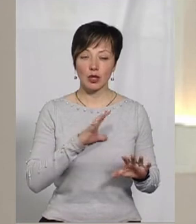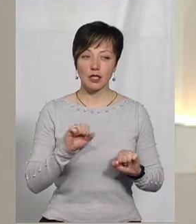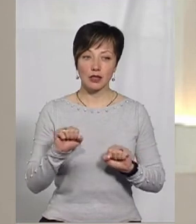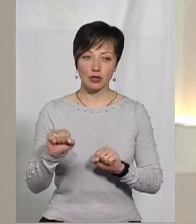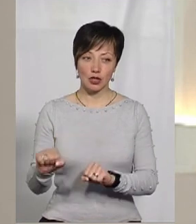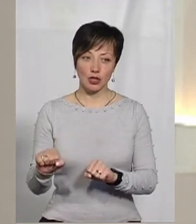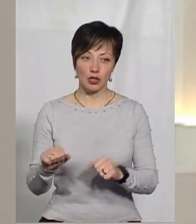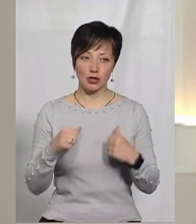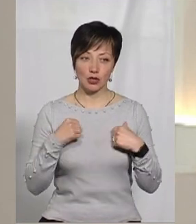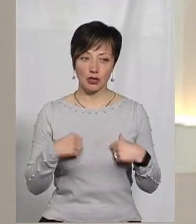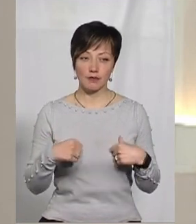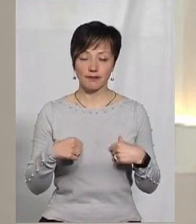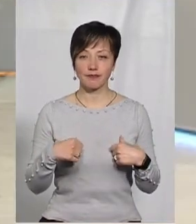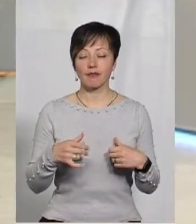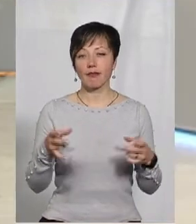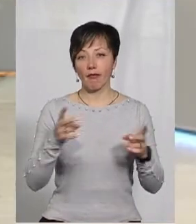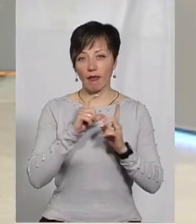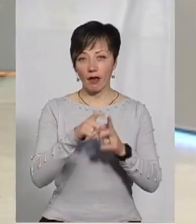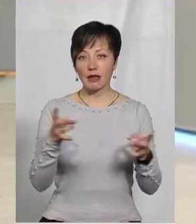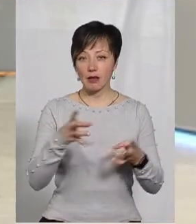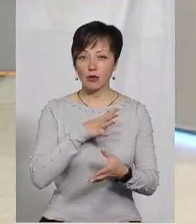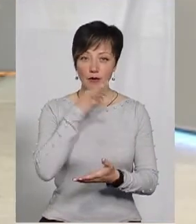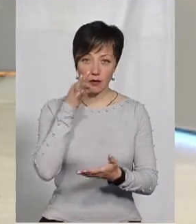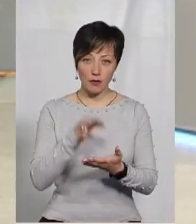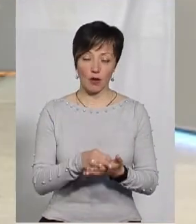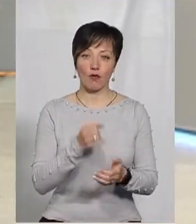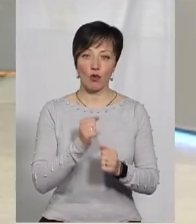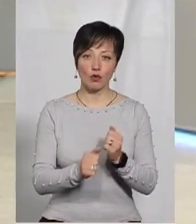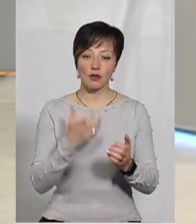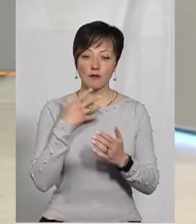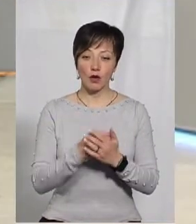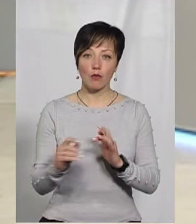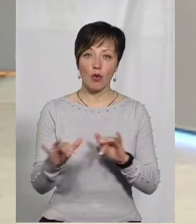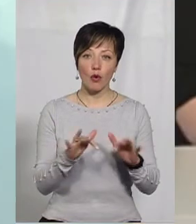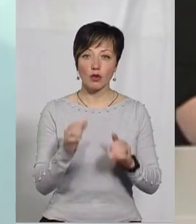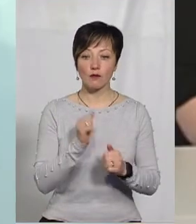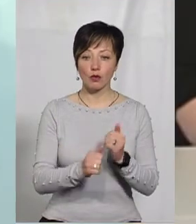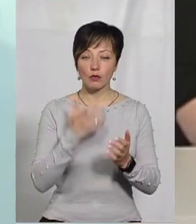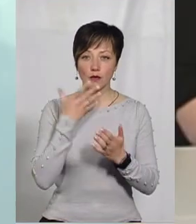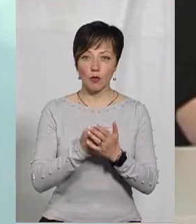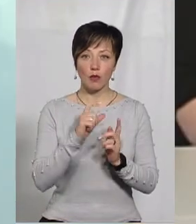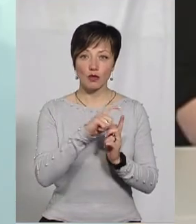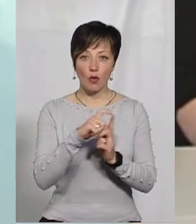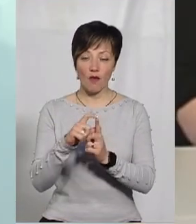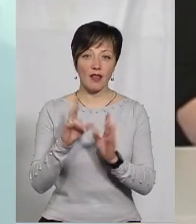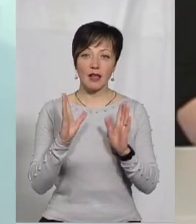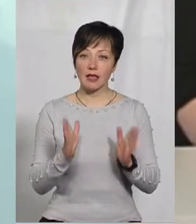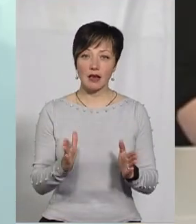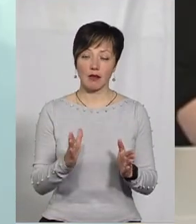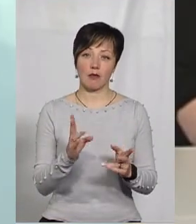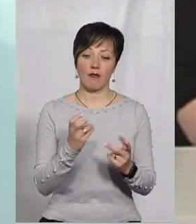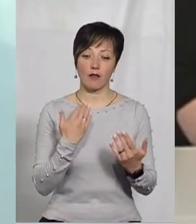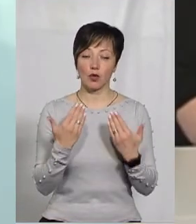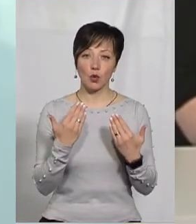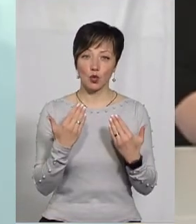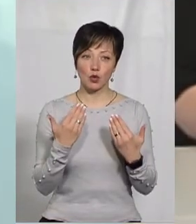захищені? Насамперед, бути відповідальним. В кожному своєму кроці, в кожному своєму слові. І бути відповідальним не тільки по